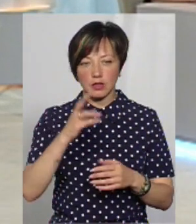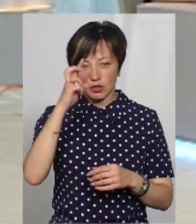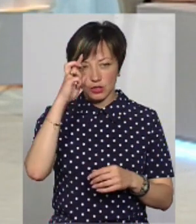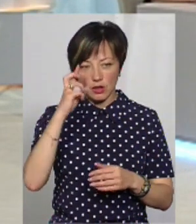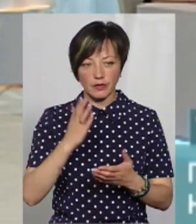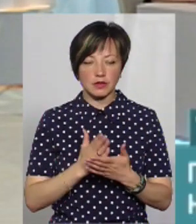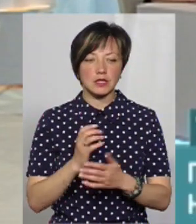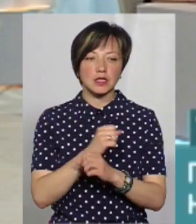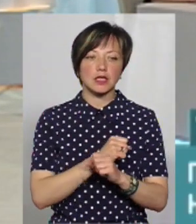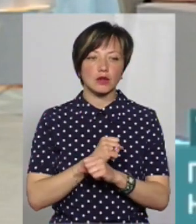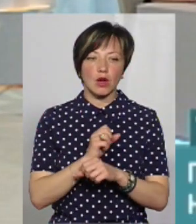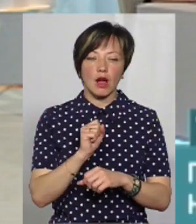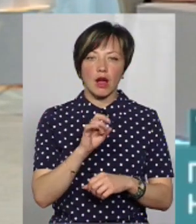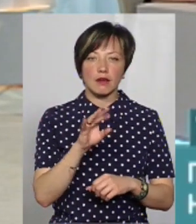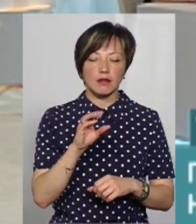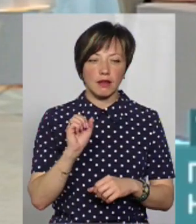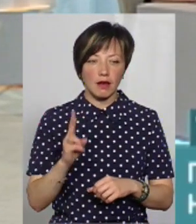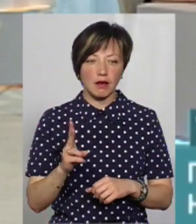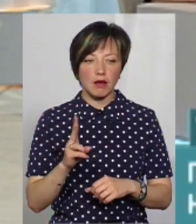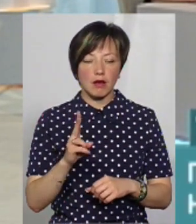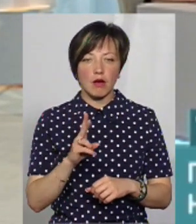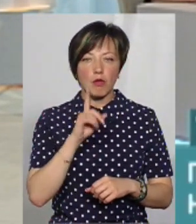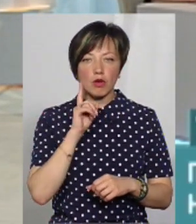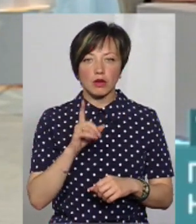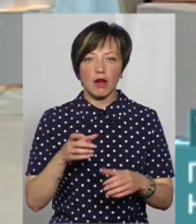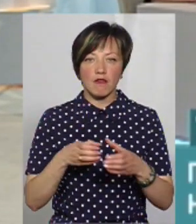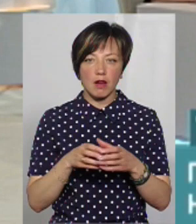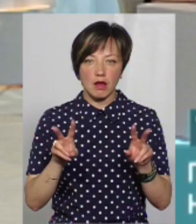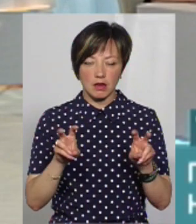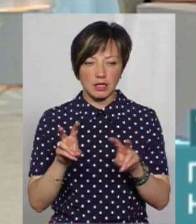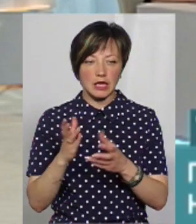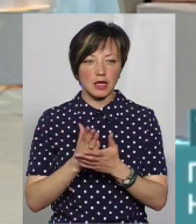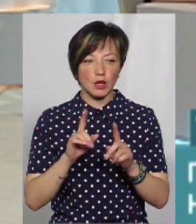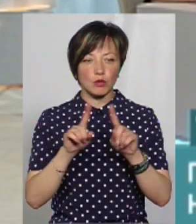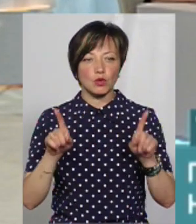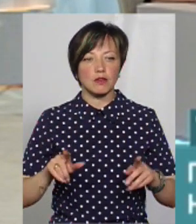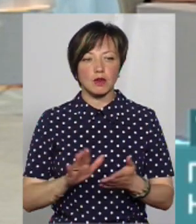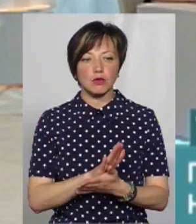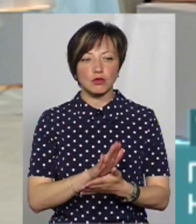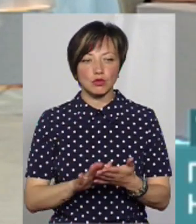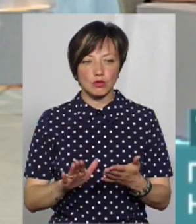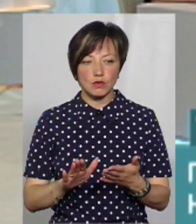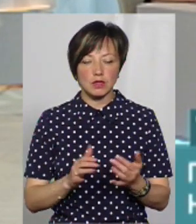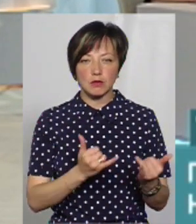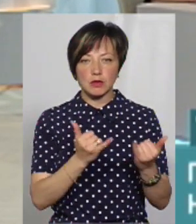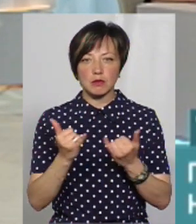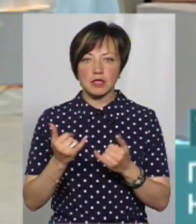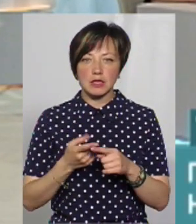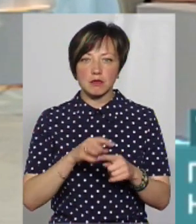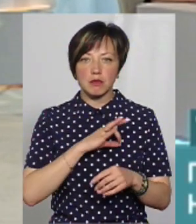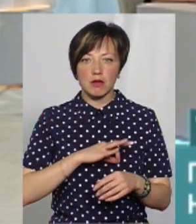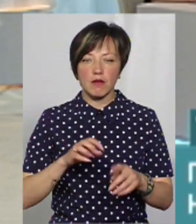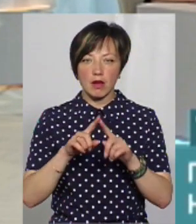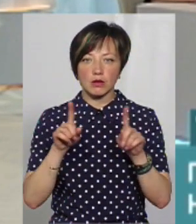державніх санаторії. Це Артек, Молода Гвардія. В них є путівки безкоштовні, тобто, які забезпечуються ці